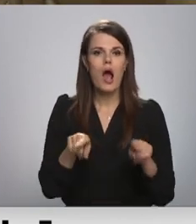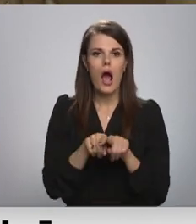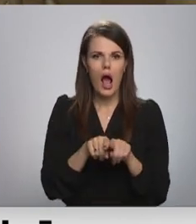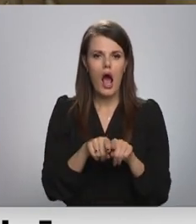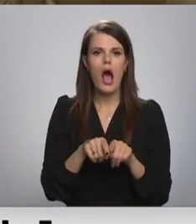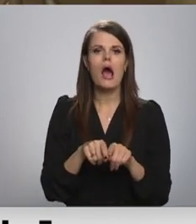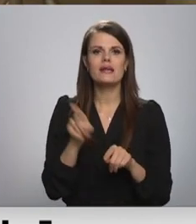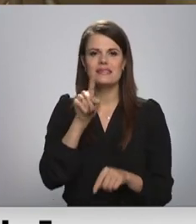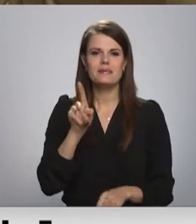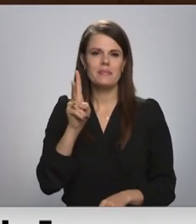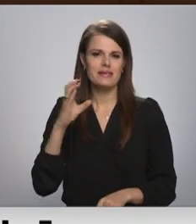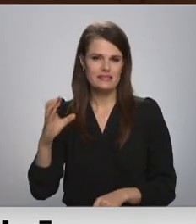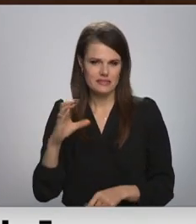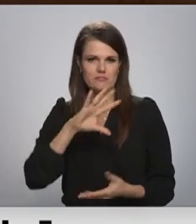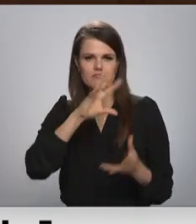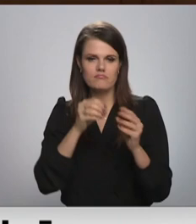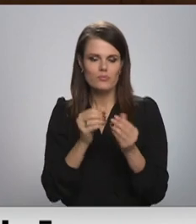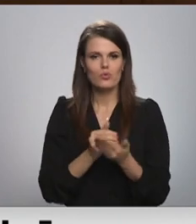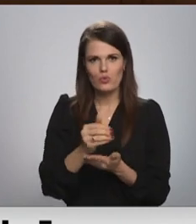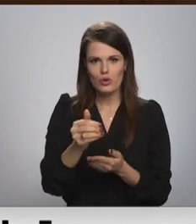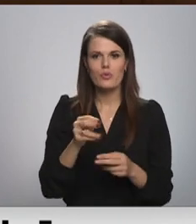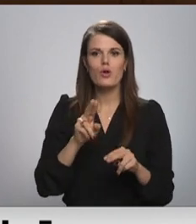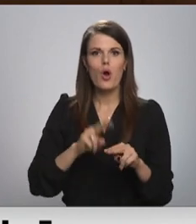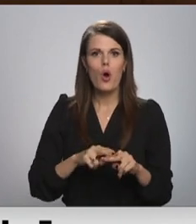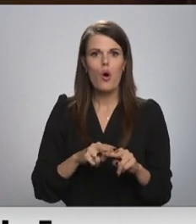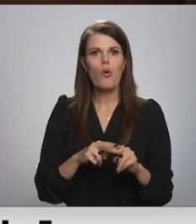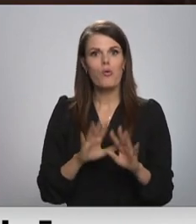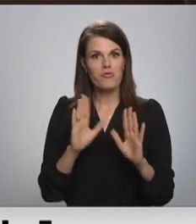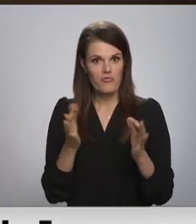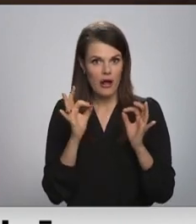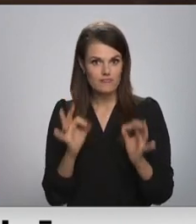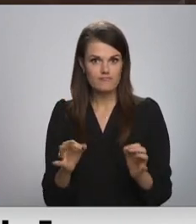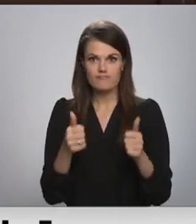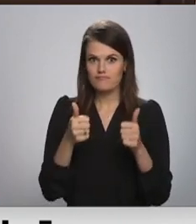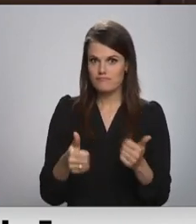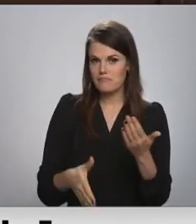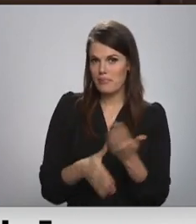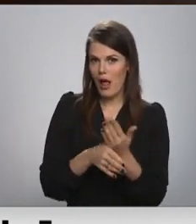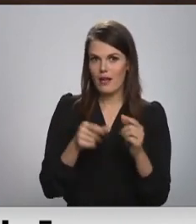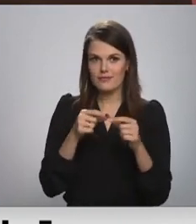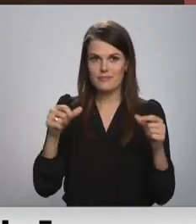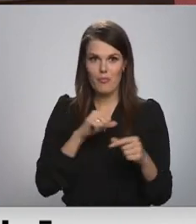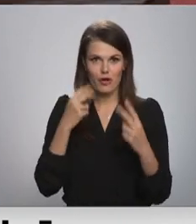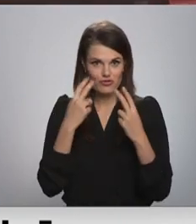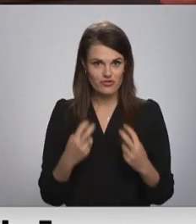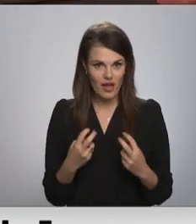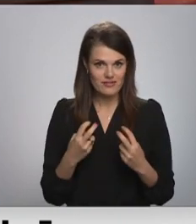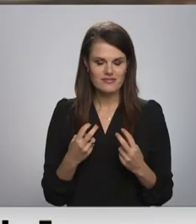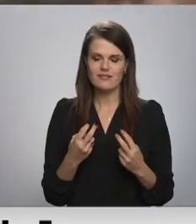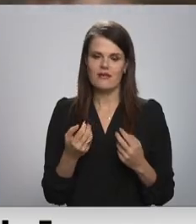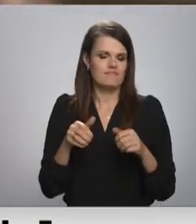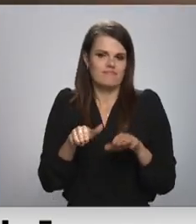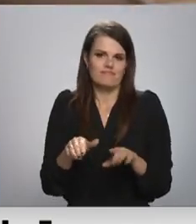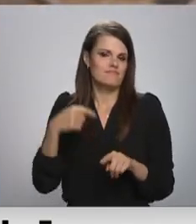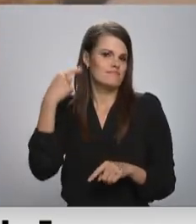CV labkopo un par paštestu atdevi vīrusu atklāšanā un ierobežošanā varēs spriest pēc laika. Vita